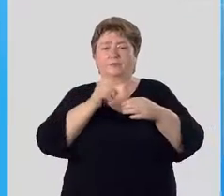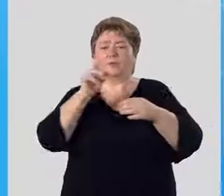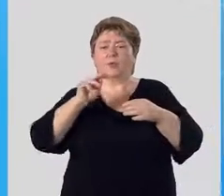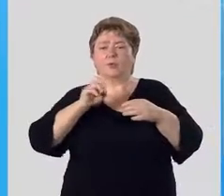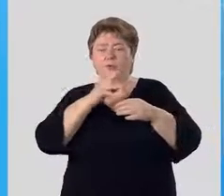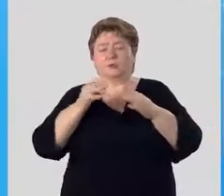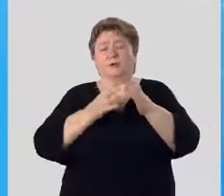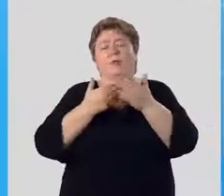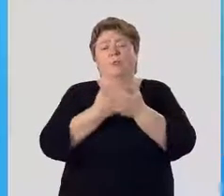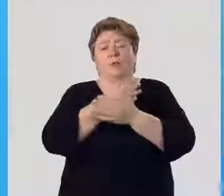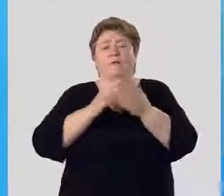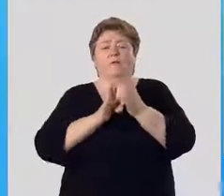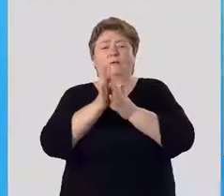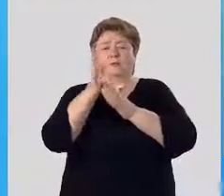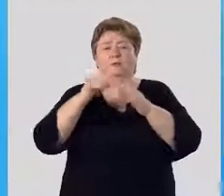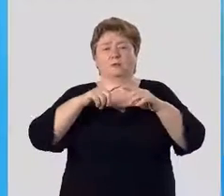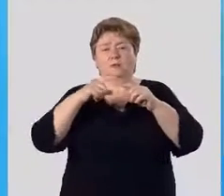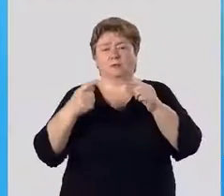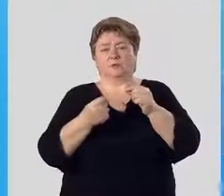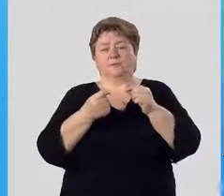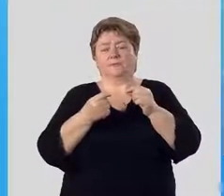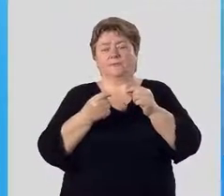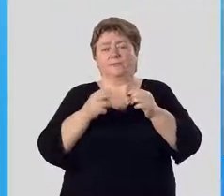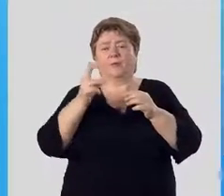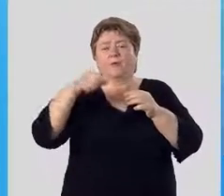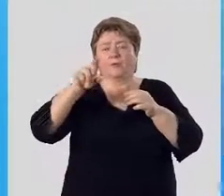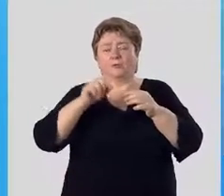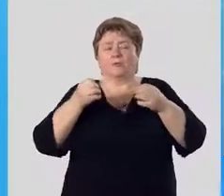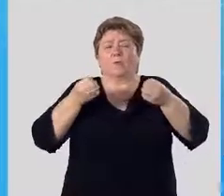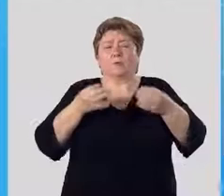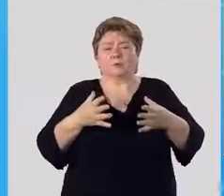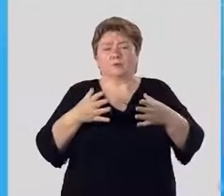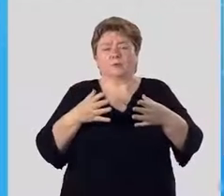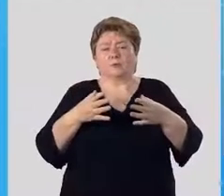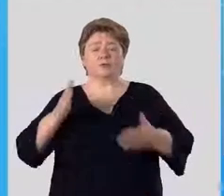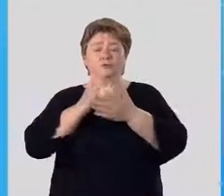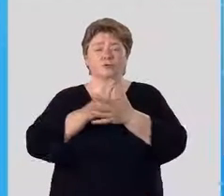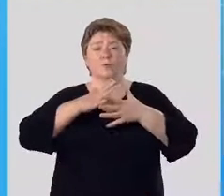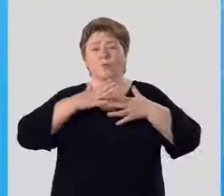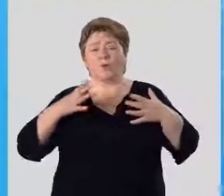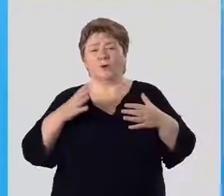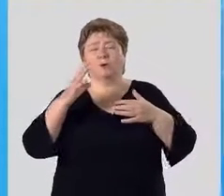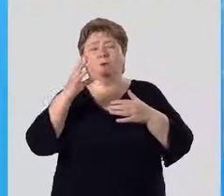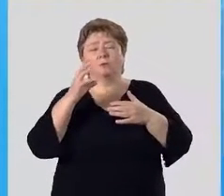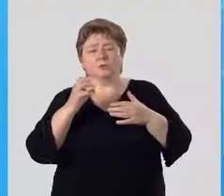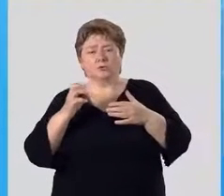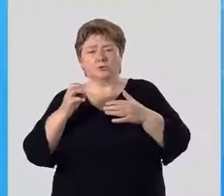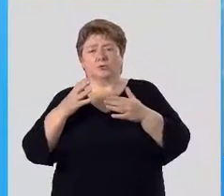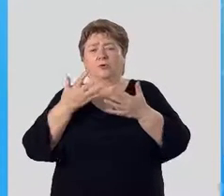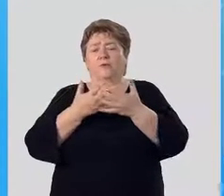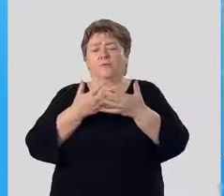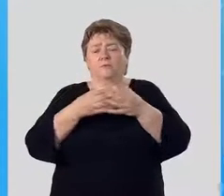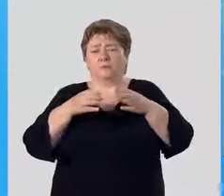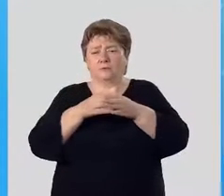вырастают новые листья. Дуб обыкновенный. Существует более 500